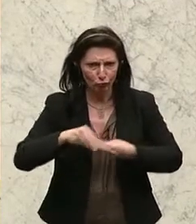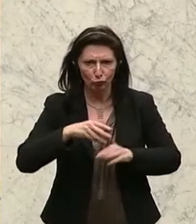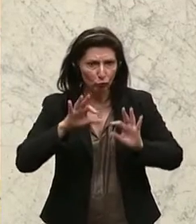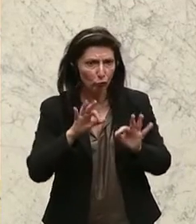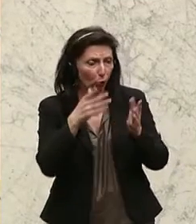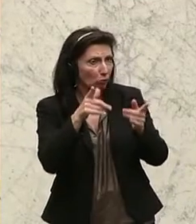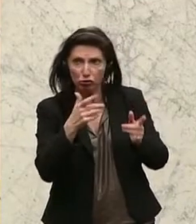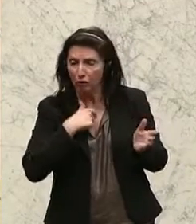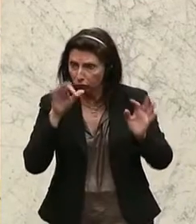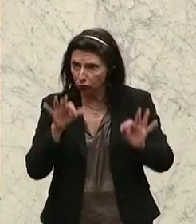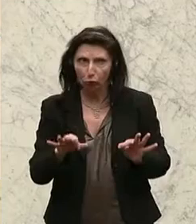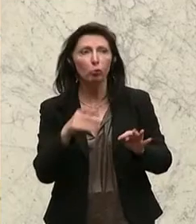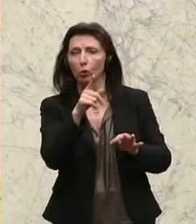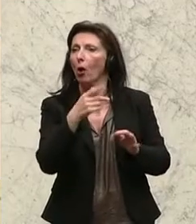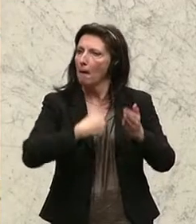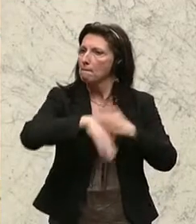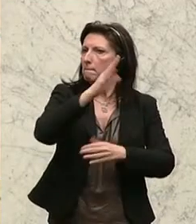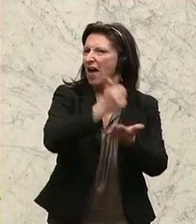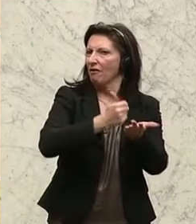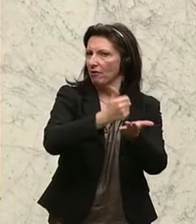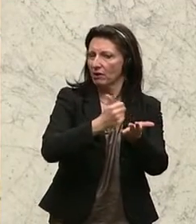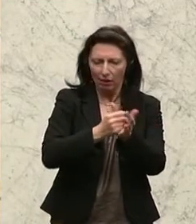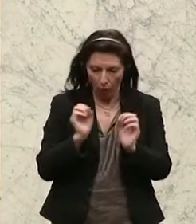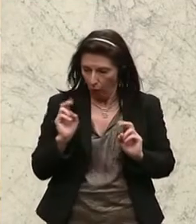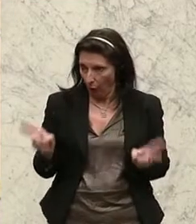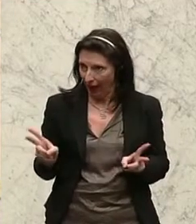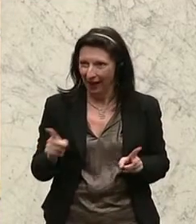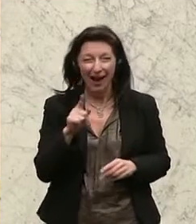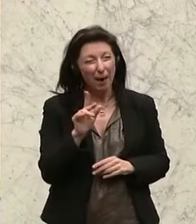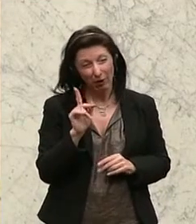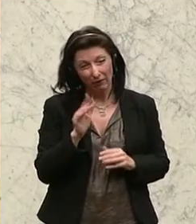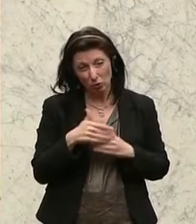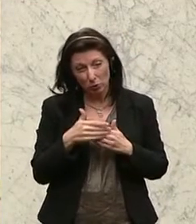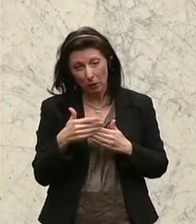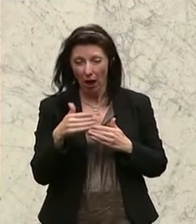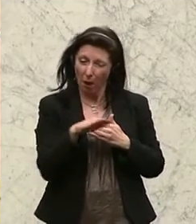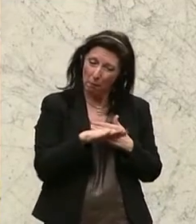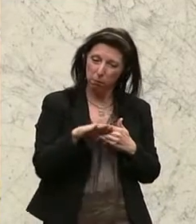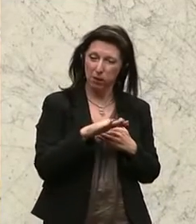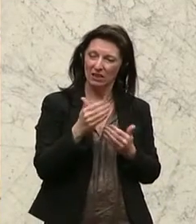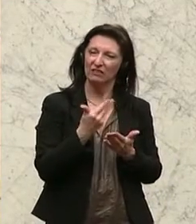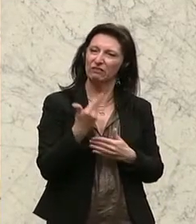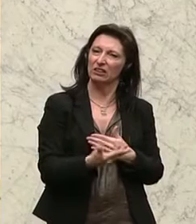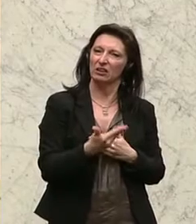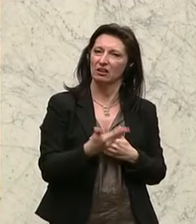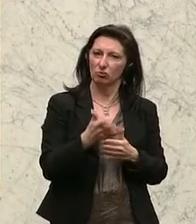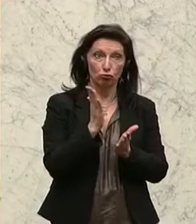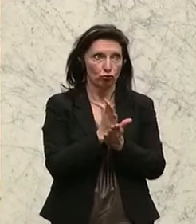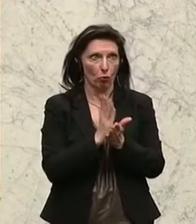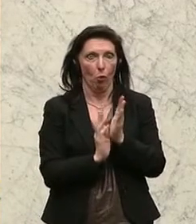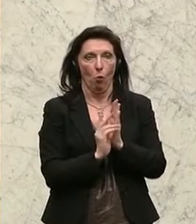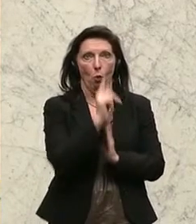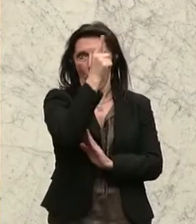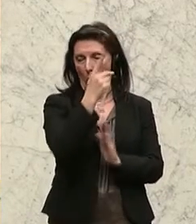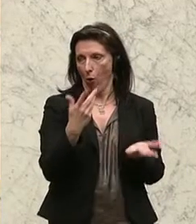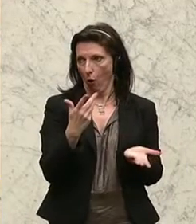ich kein Problem. Wenn aber das Basisgehalt schon so hoch ist, dass es in einer nicht nur vertretbaren Höhe ausbezahlt wird und nur mehr